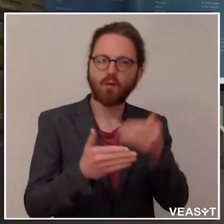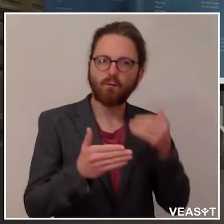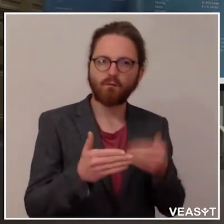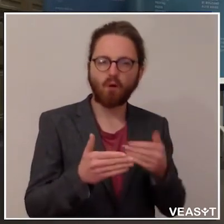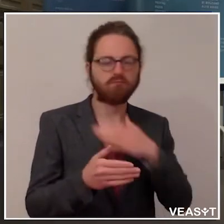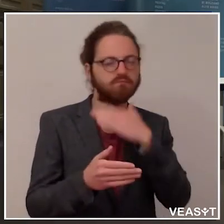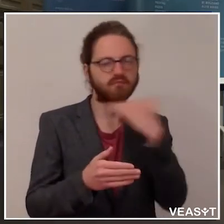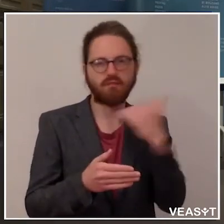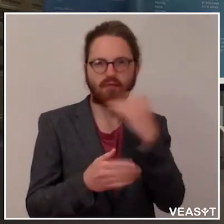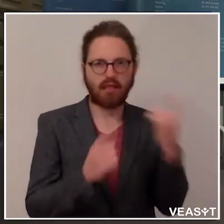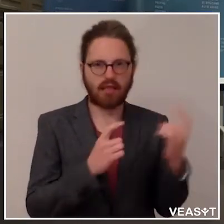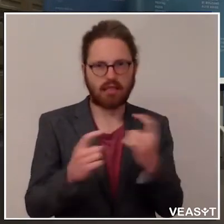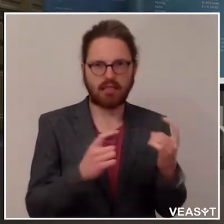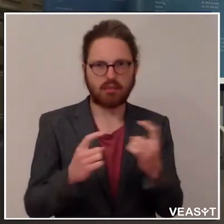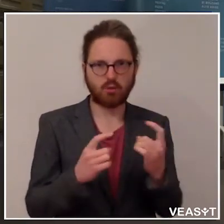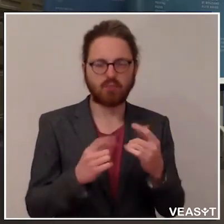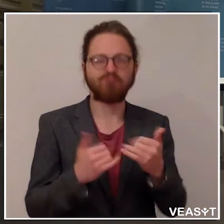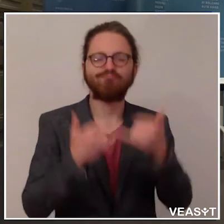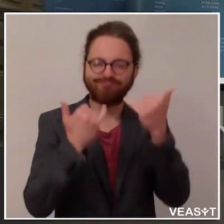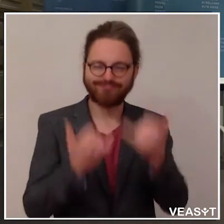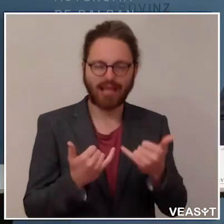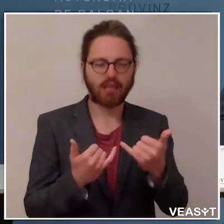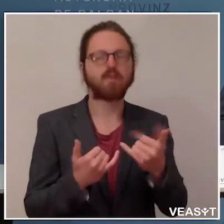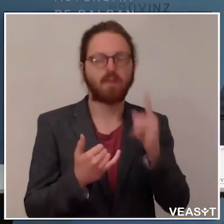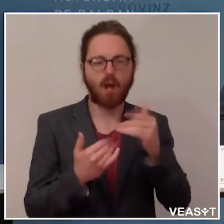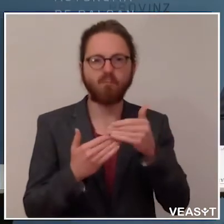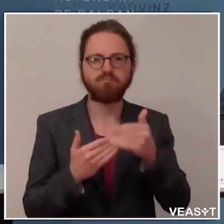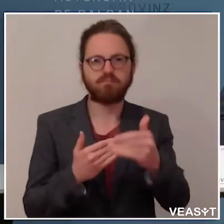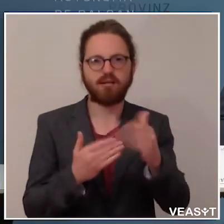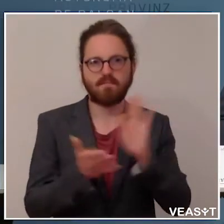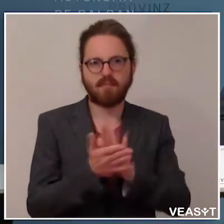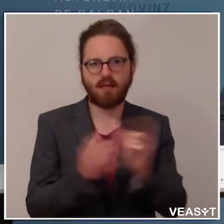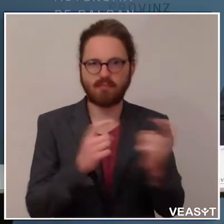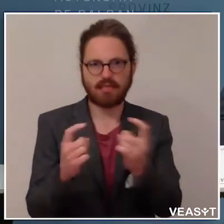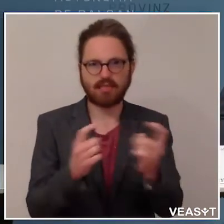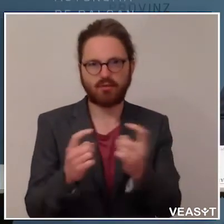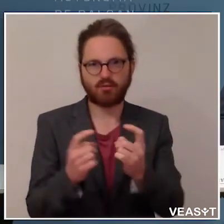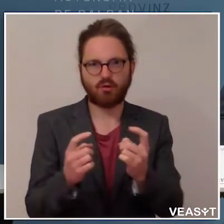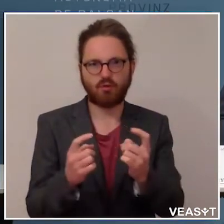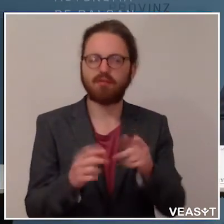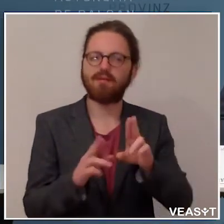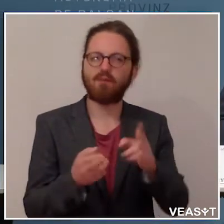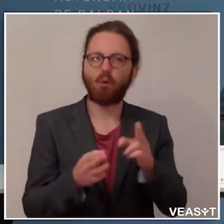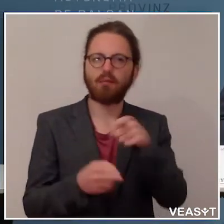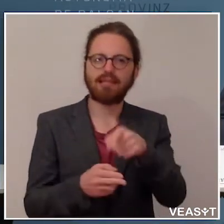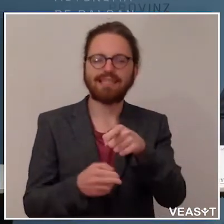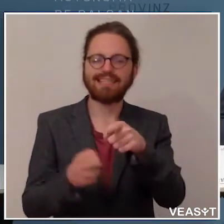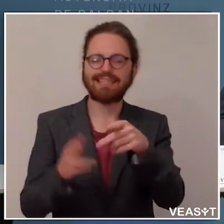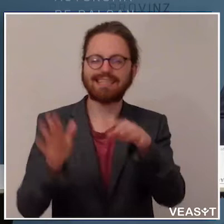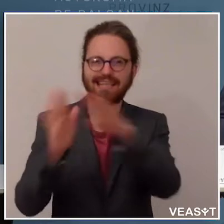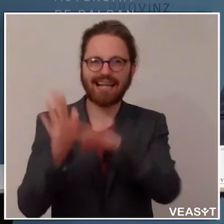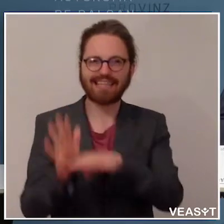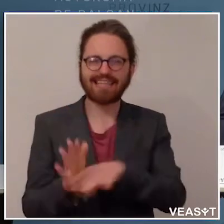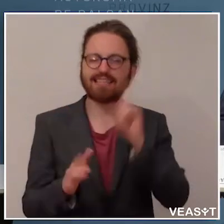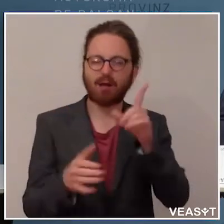Diskussionen gegeben und es gibt sie auch jetzt. Und das war zu erwarten, weil wir dieses Gesetz auch in einem Kontext verabschiedet haben, wo in ganz